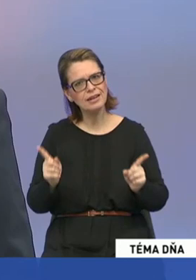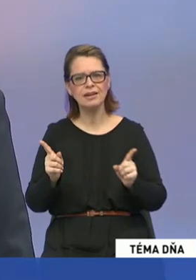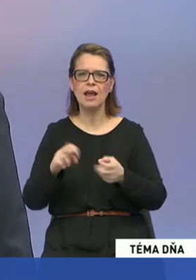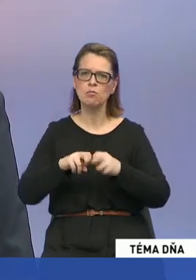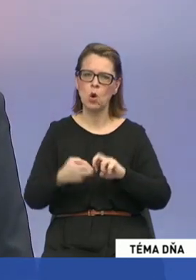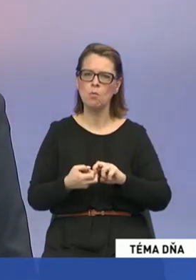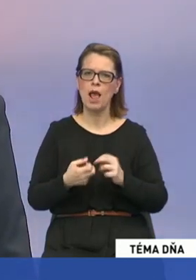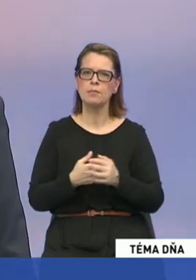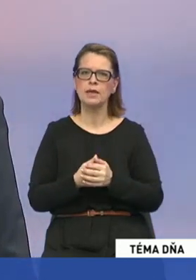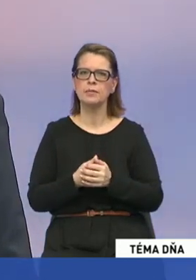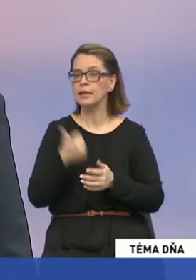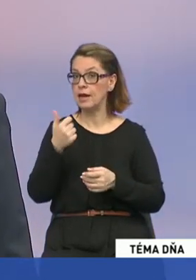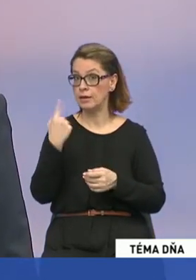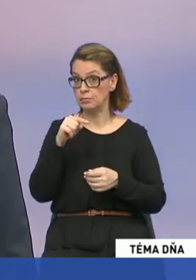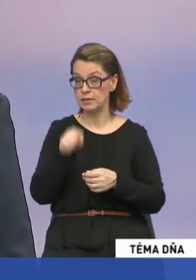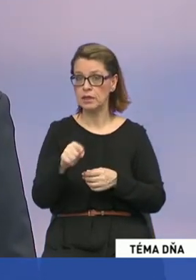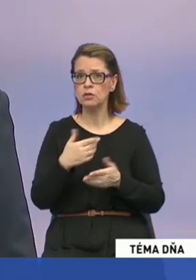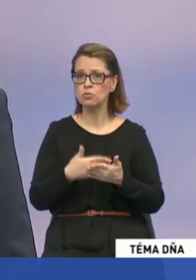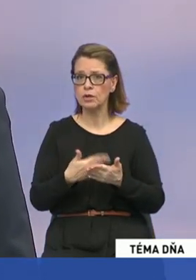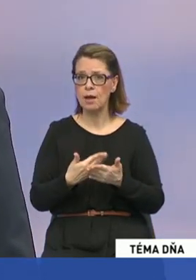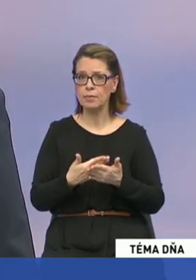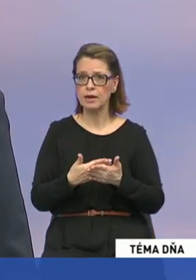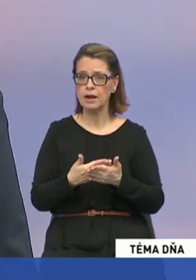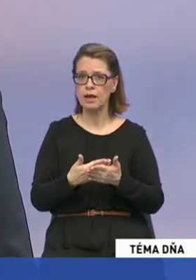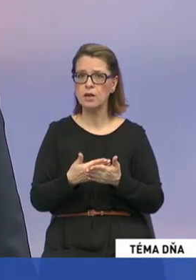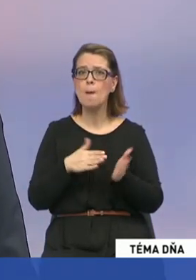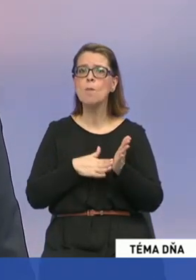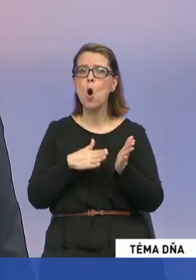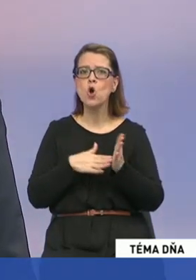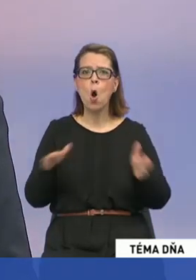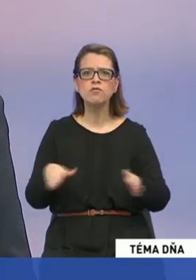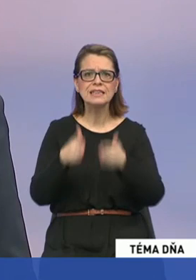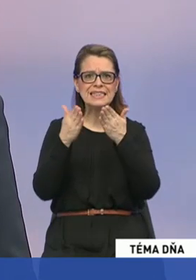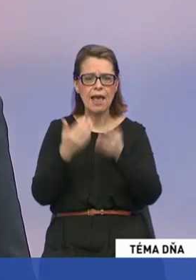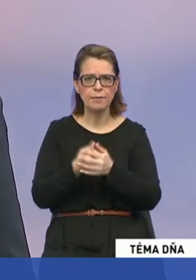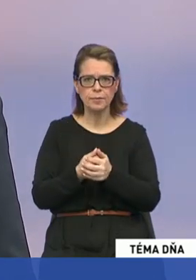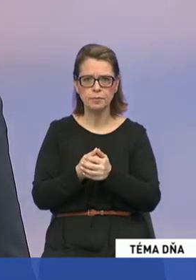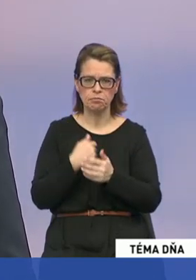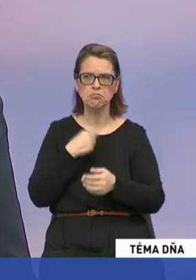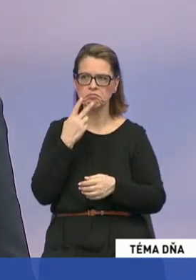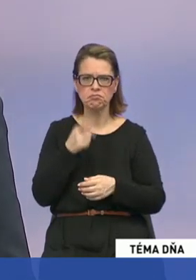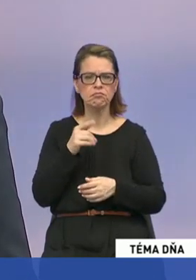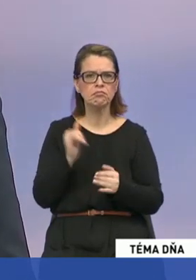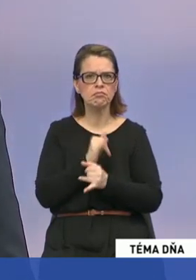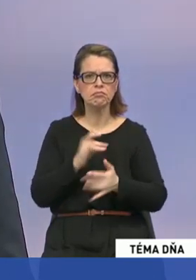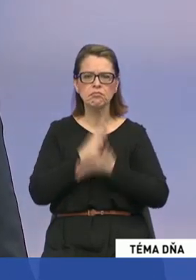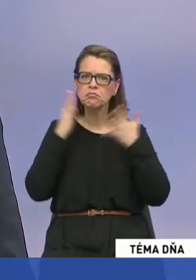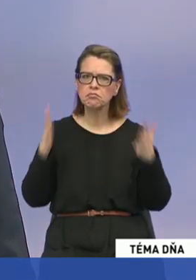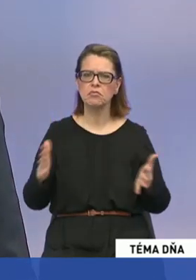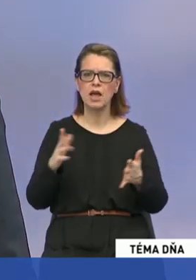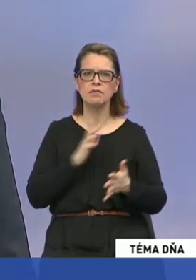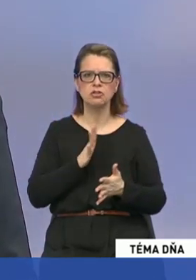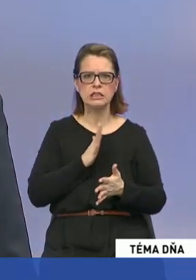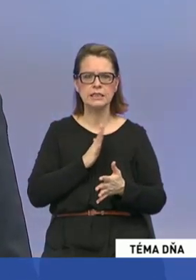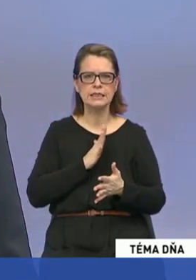problémy. Jedným z nich sú napríklad mochovce. mochovce ja považujem za naozaj najväčšiu nášľapnú